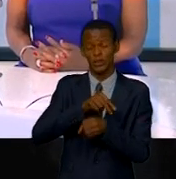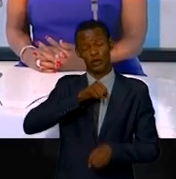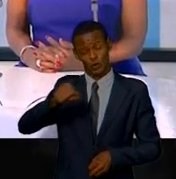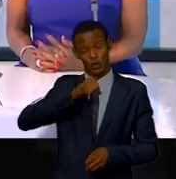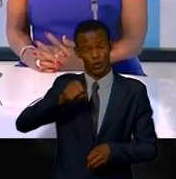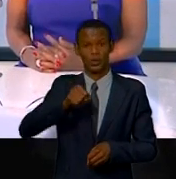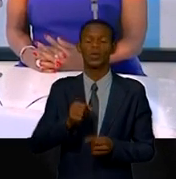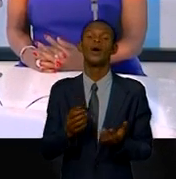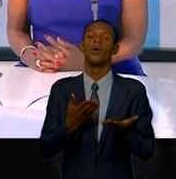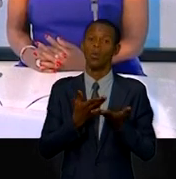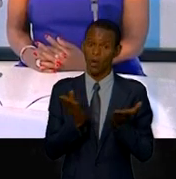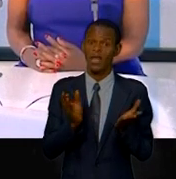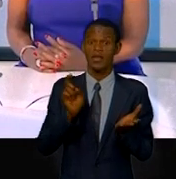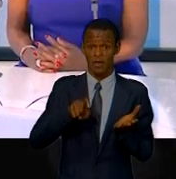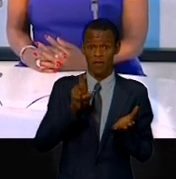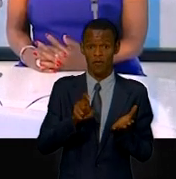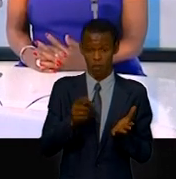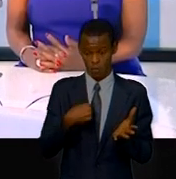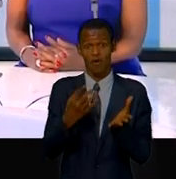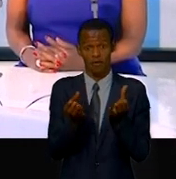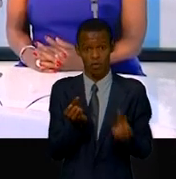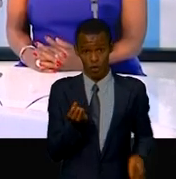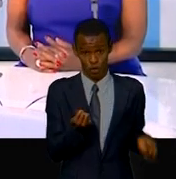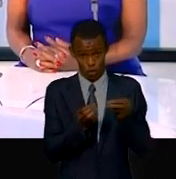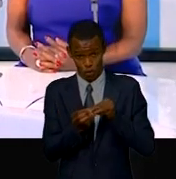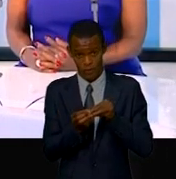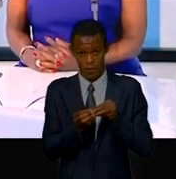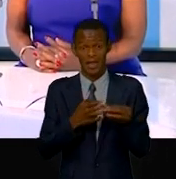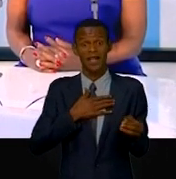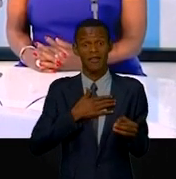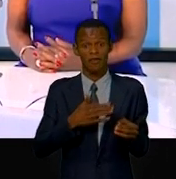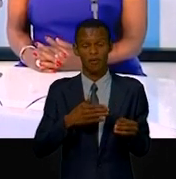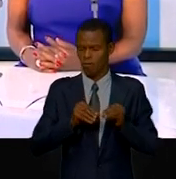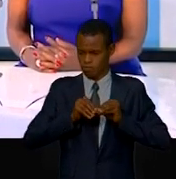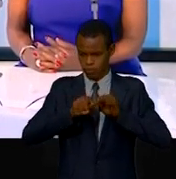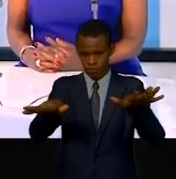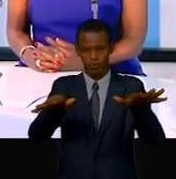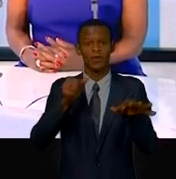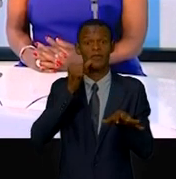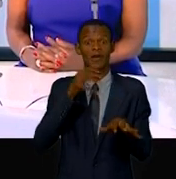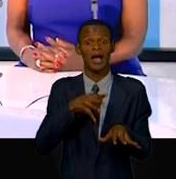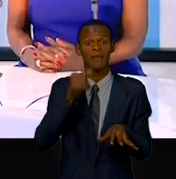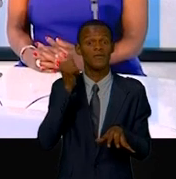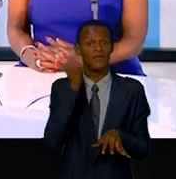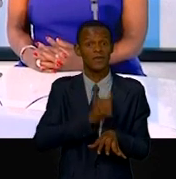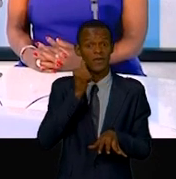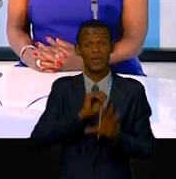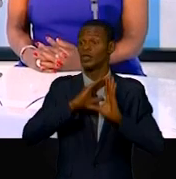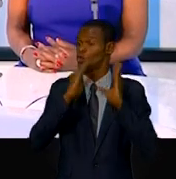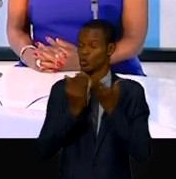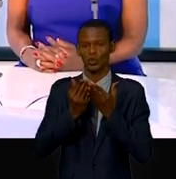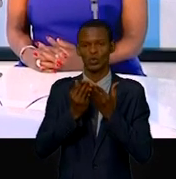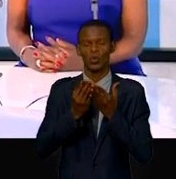francophone du 20 mars se transmette en particulier à toutes les femmes et à toutes les filles de notre espace,